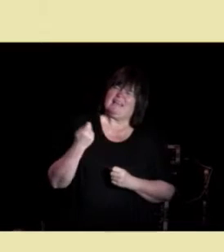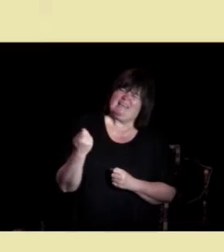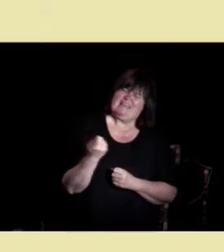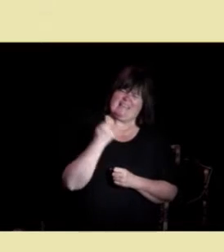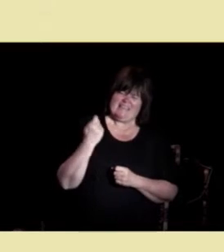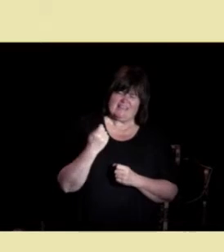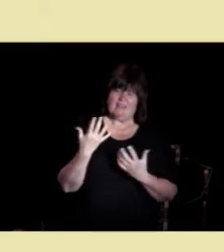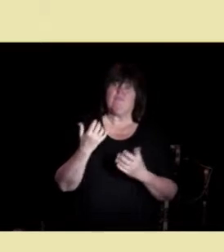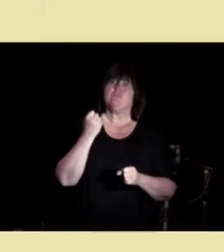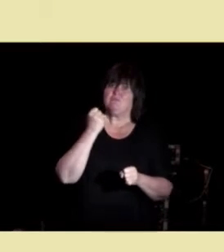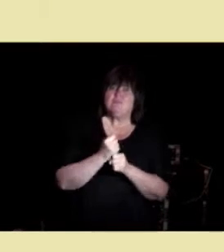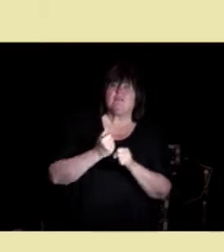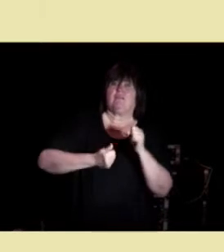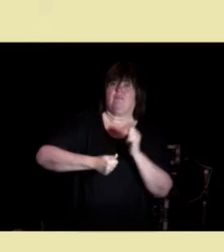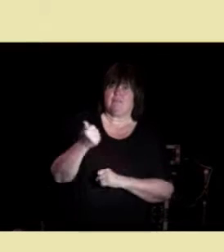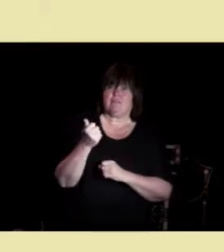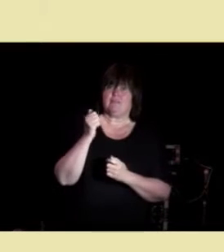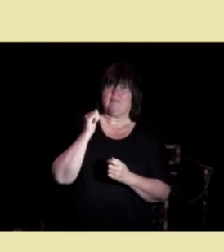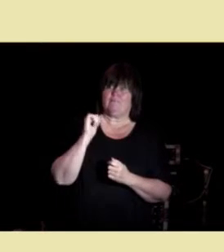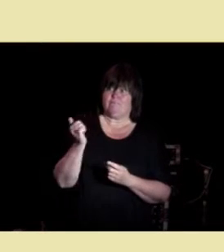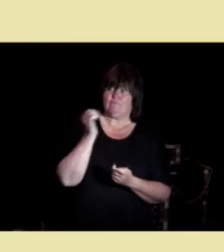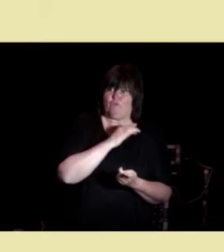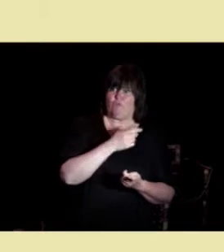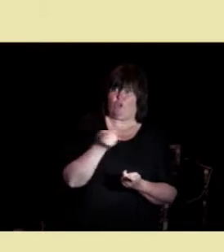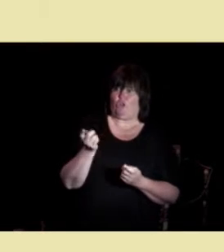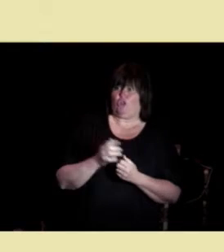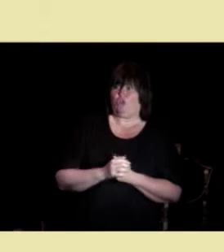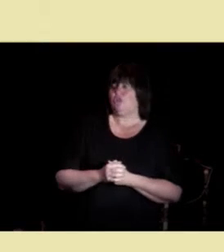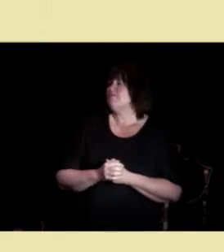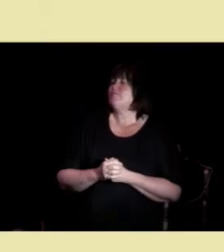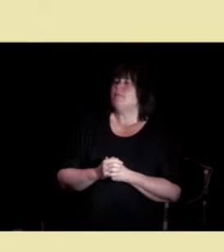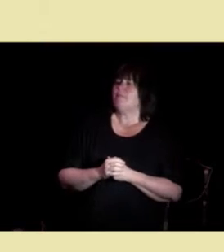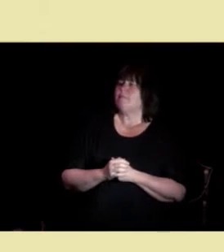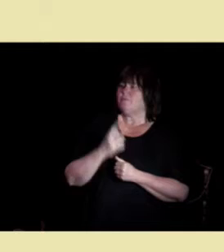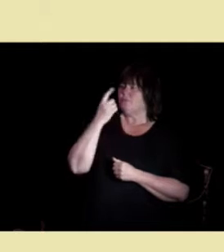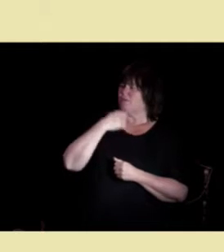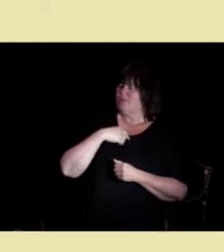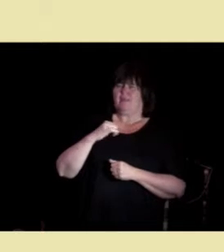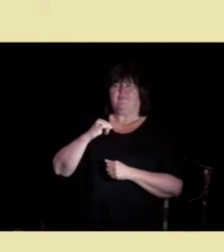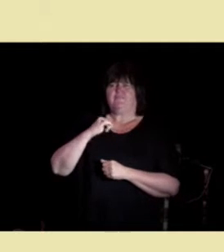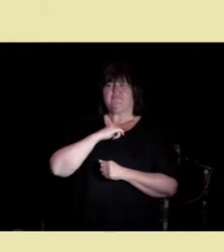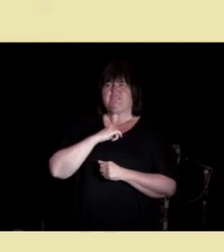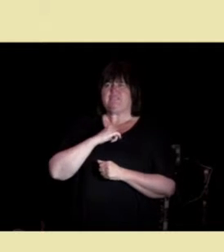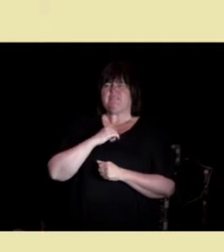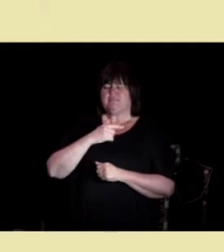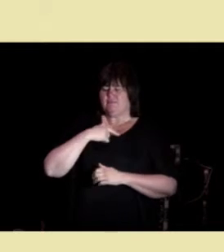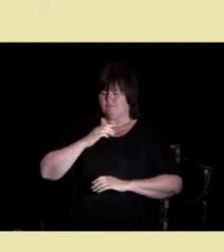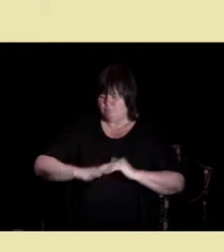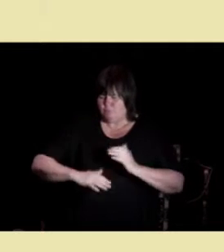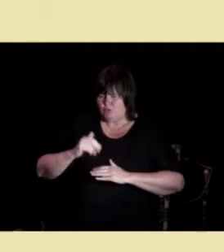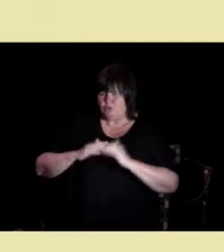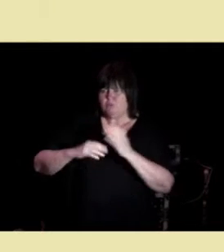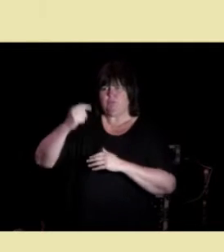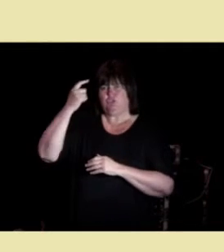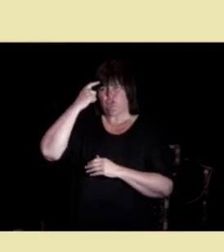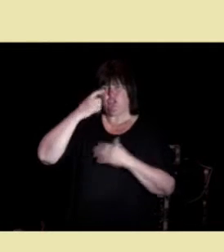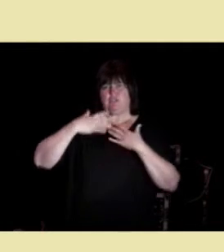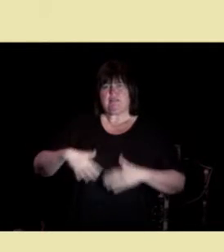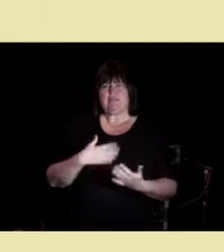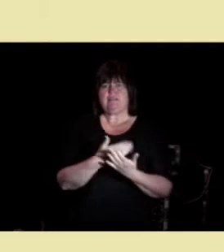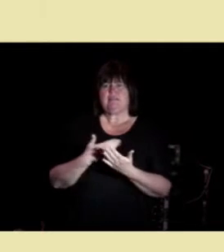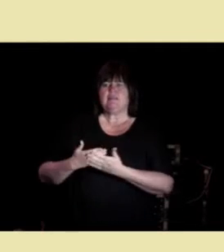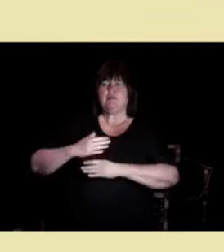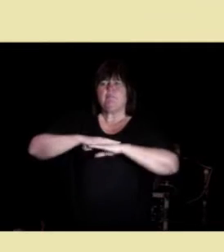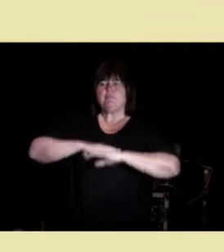folk. Og så tenkte jeg, «Hvis vi hadde bygd opp en psykisk helsetjeneste basert på det folk